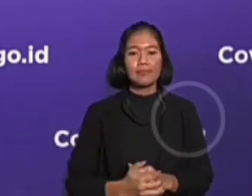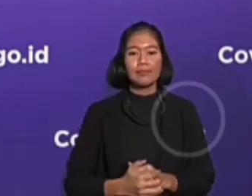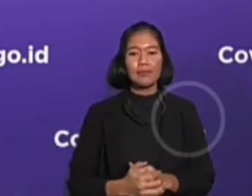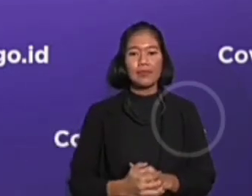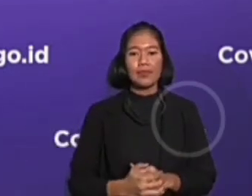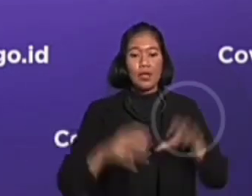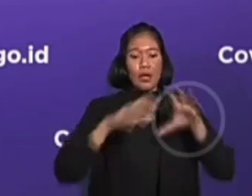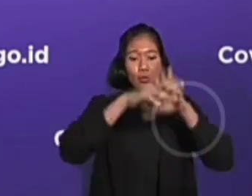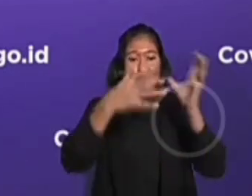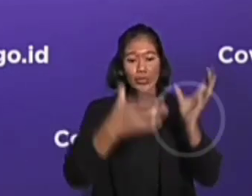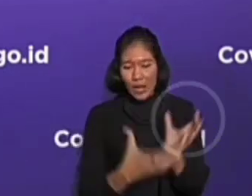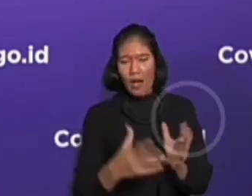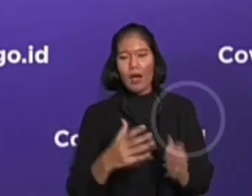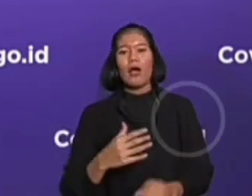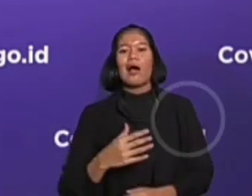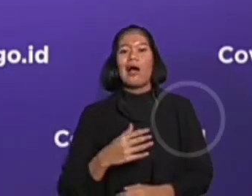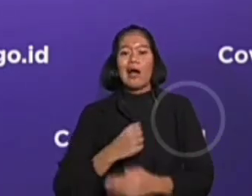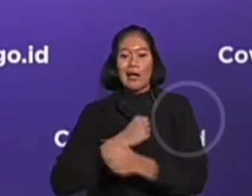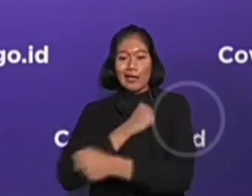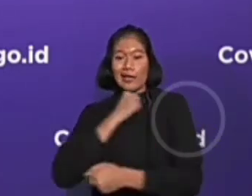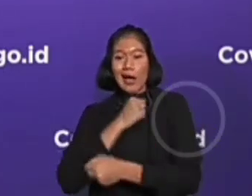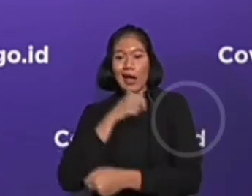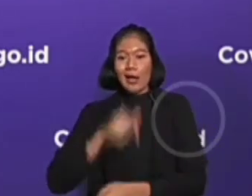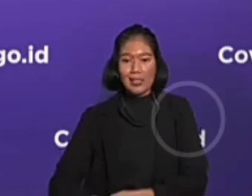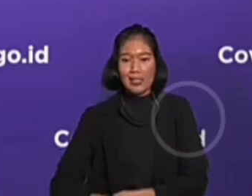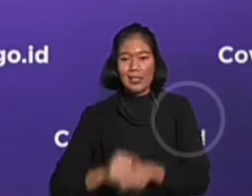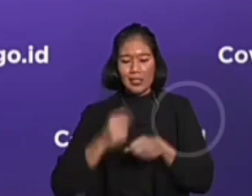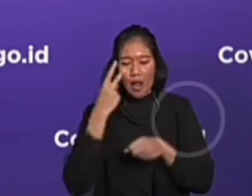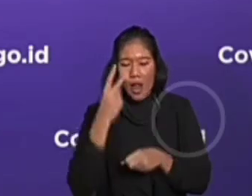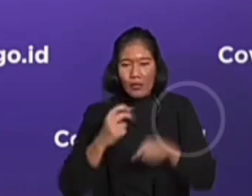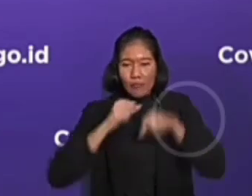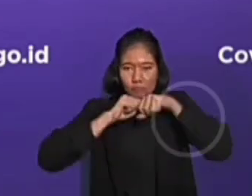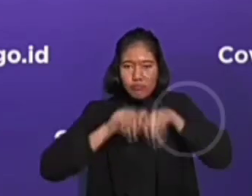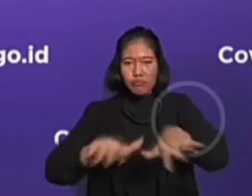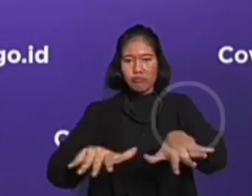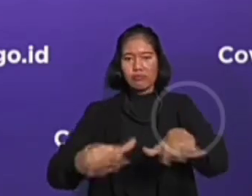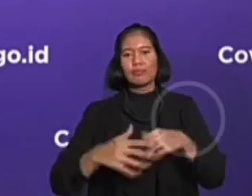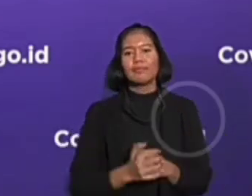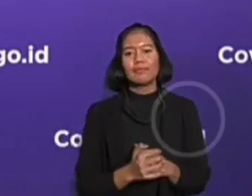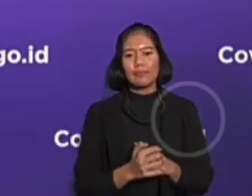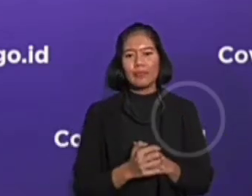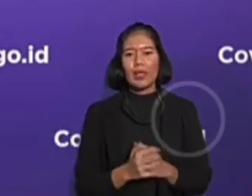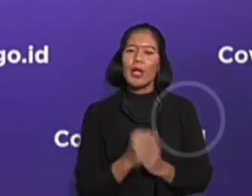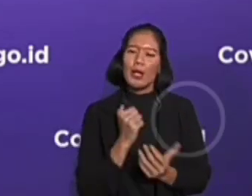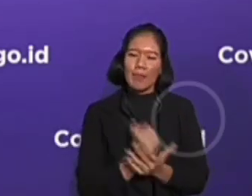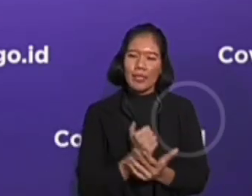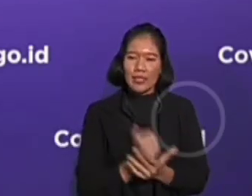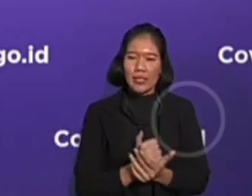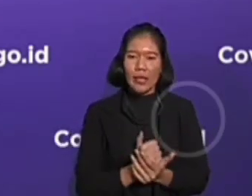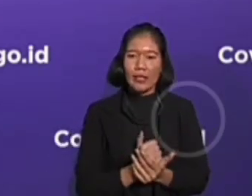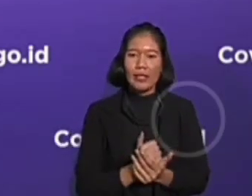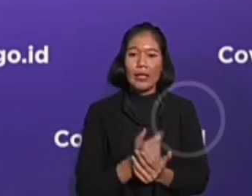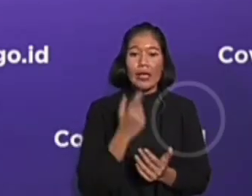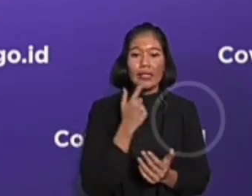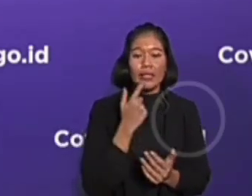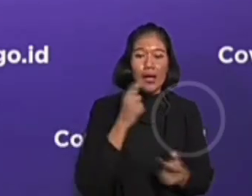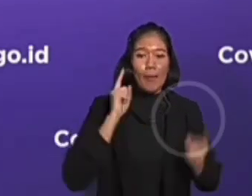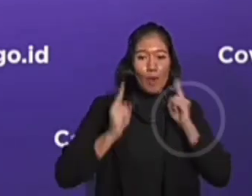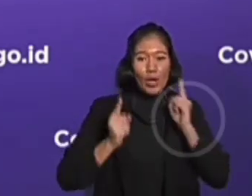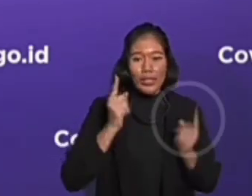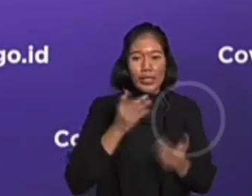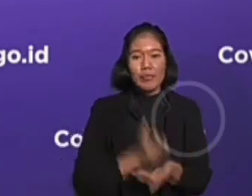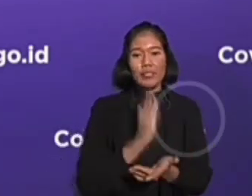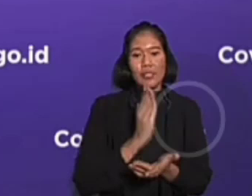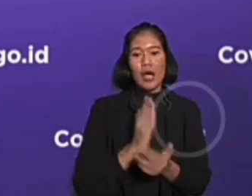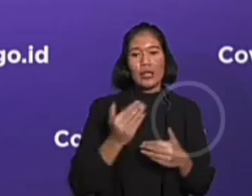dunia dan negara sedang dilanda pandemi COVID-19. Sudah bisa dipastikan kebijakan politik dalam dan